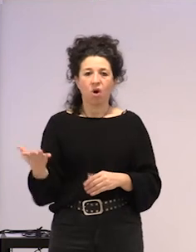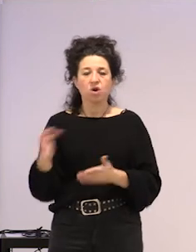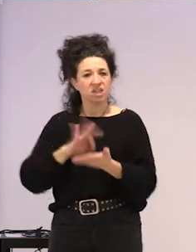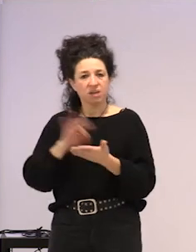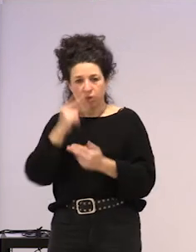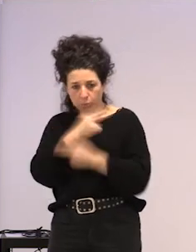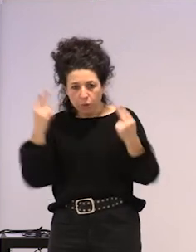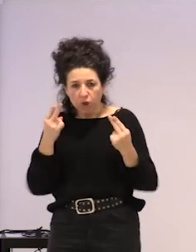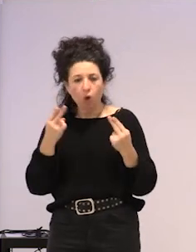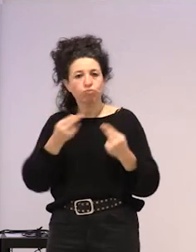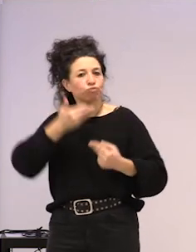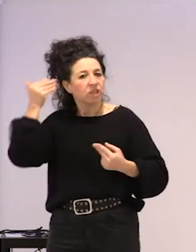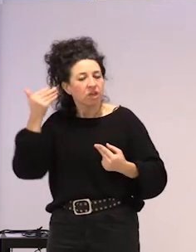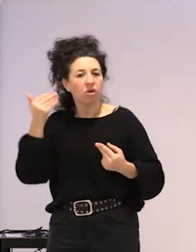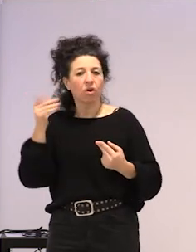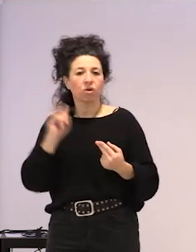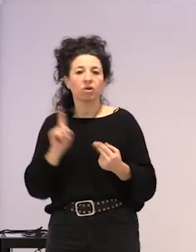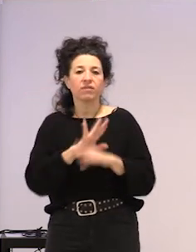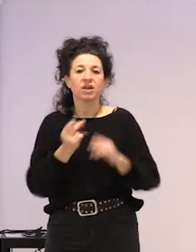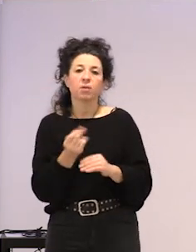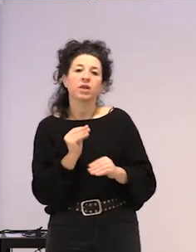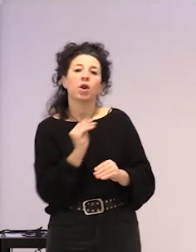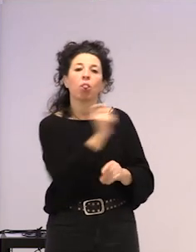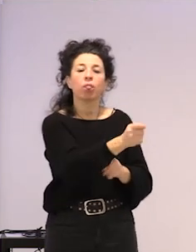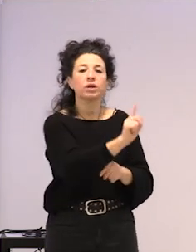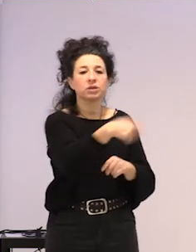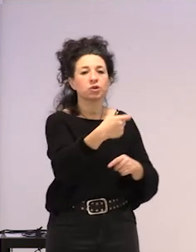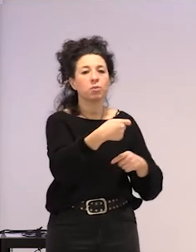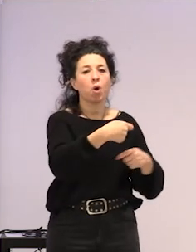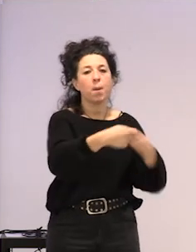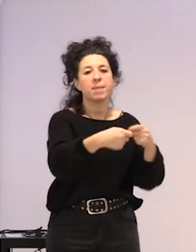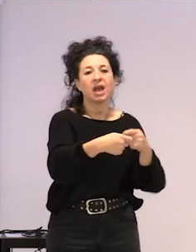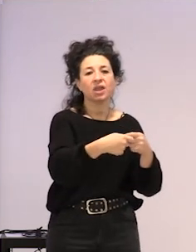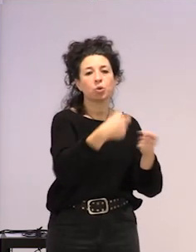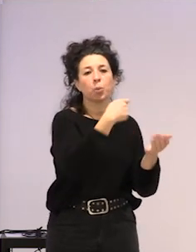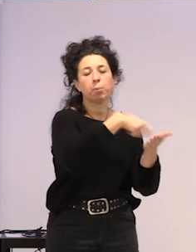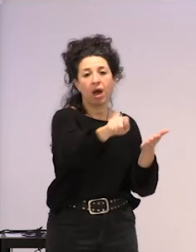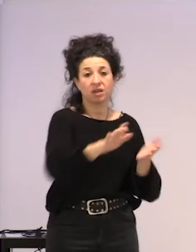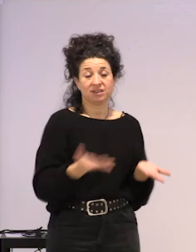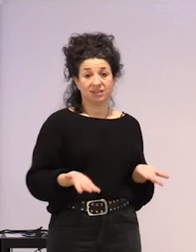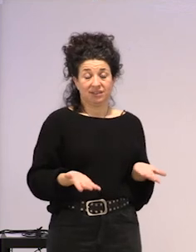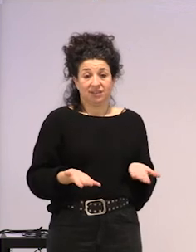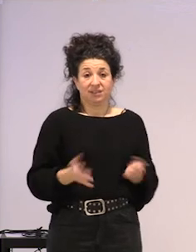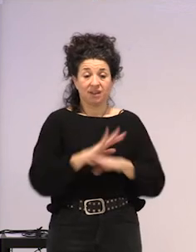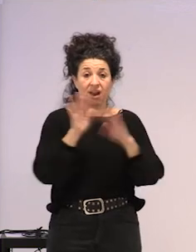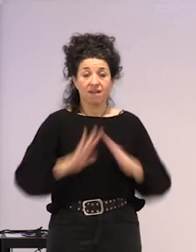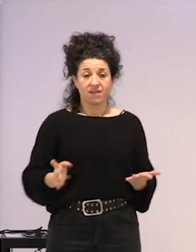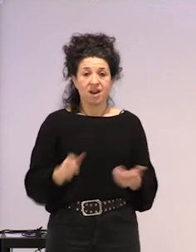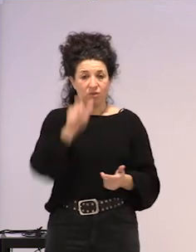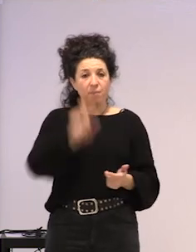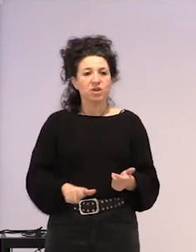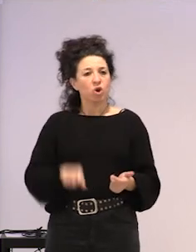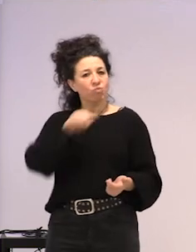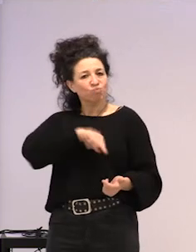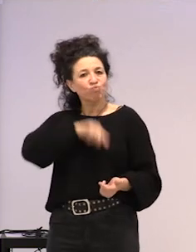ez, diru bat eman, eta, sugero lanmerkatuan ordaintzeko, ez, eta, bakaro, kasuanetan, ba, pertsona oso kontzientziatu